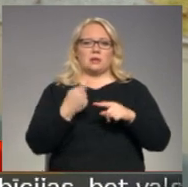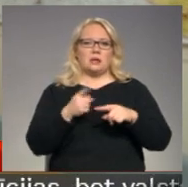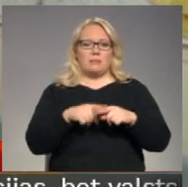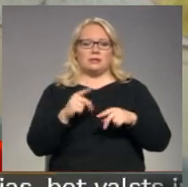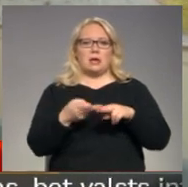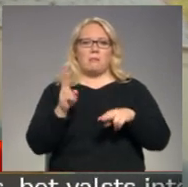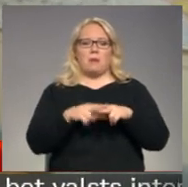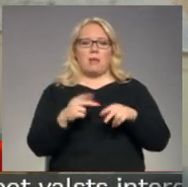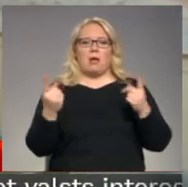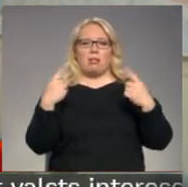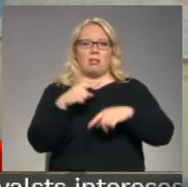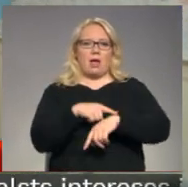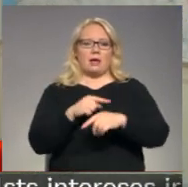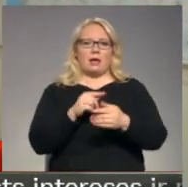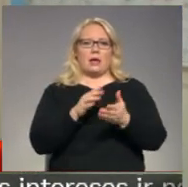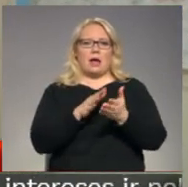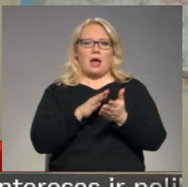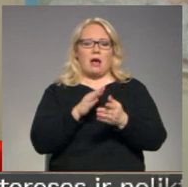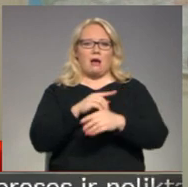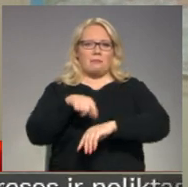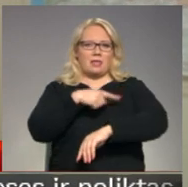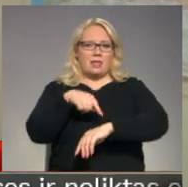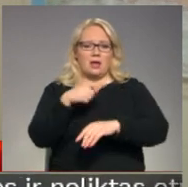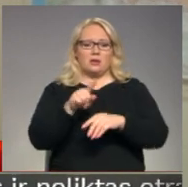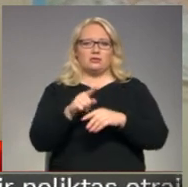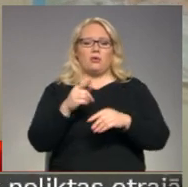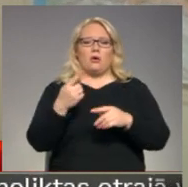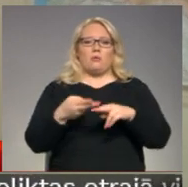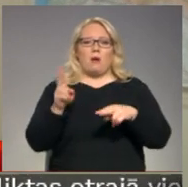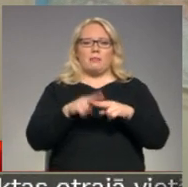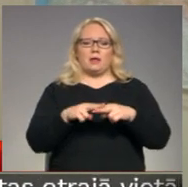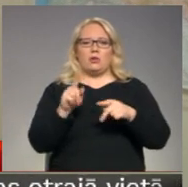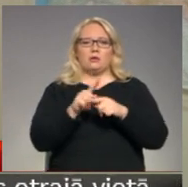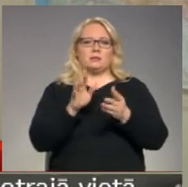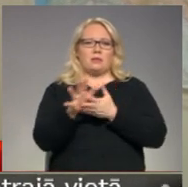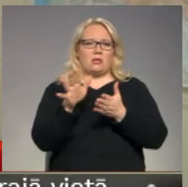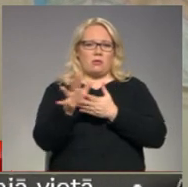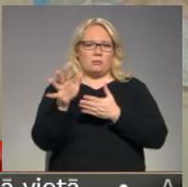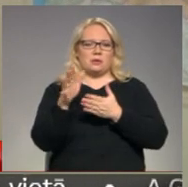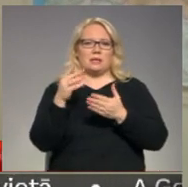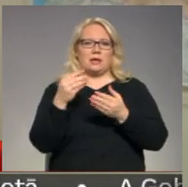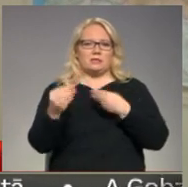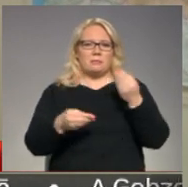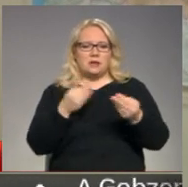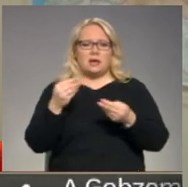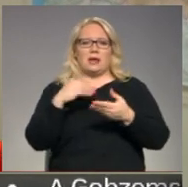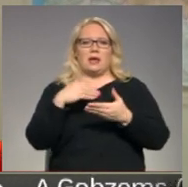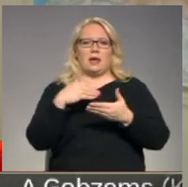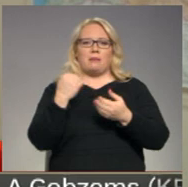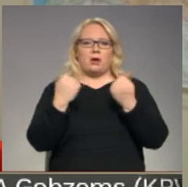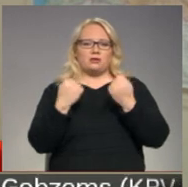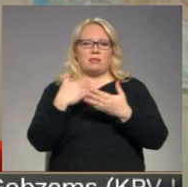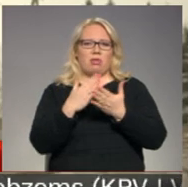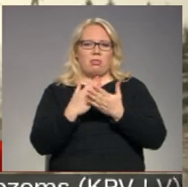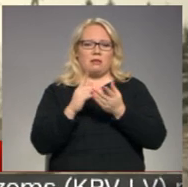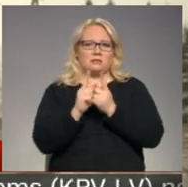papildus laika patēriņš pārvietoties pa sliktā stāvoklēs. Esošiem ceļiem papildus amardzācijas izmaksas, tā tad vairāk jāmaina detaļus, un papildus